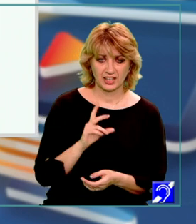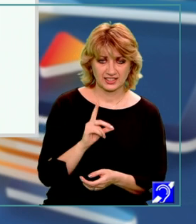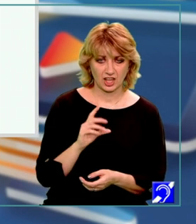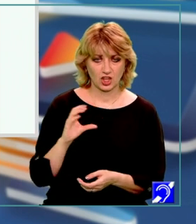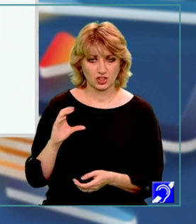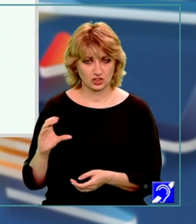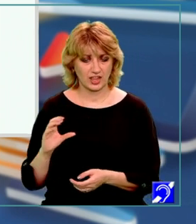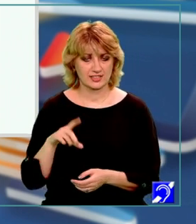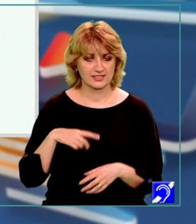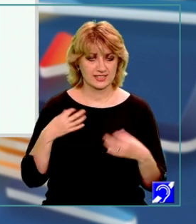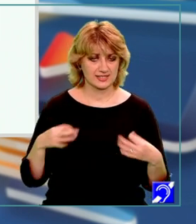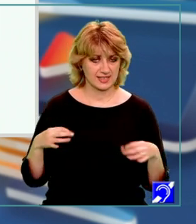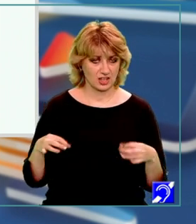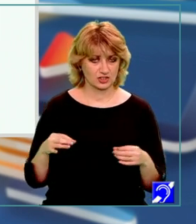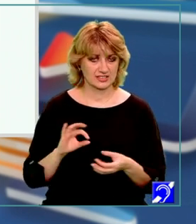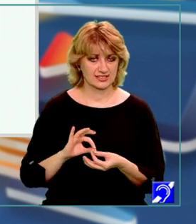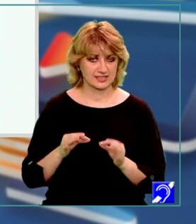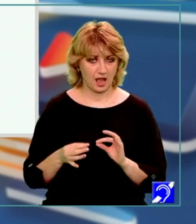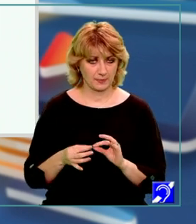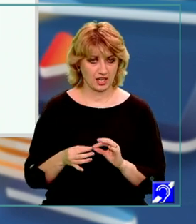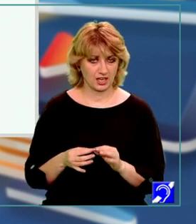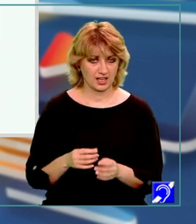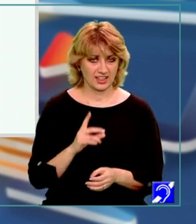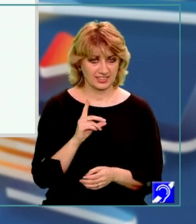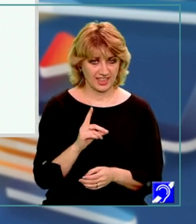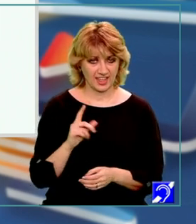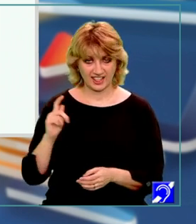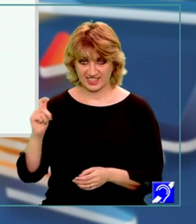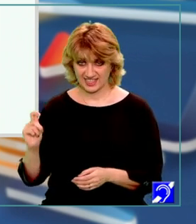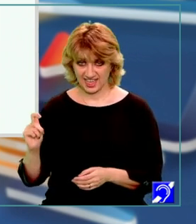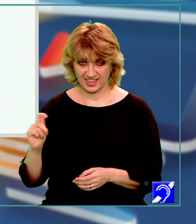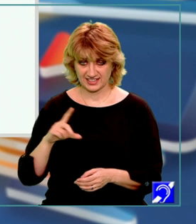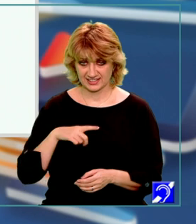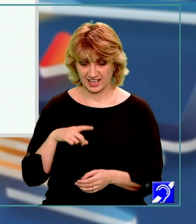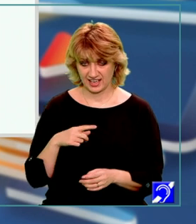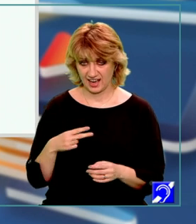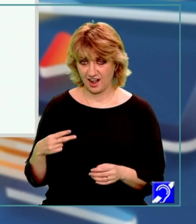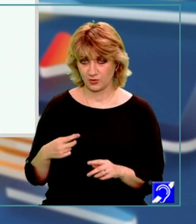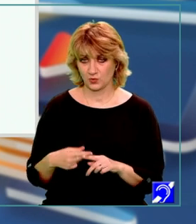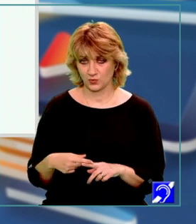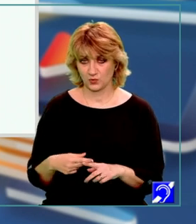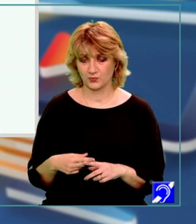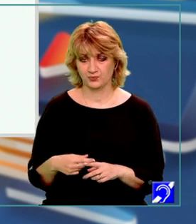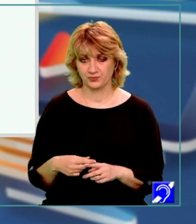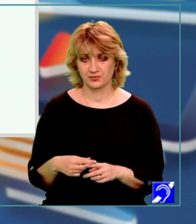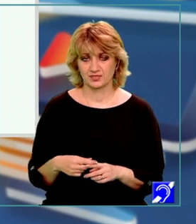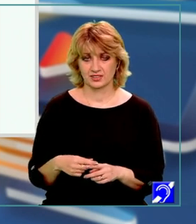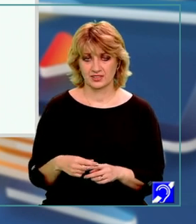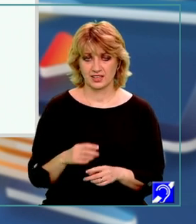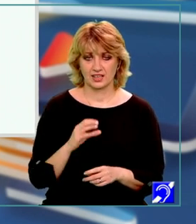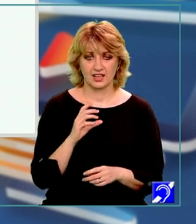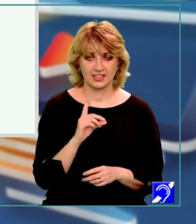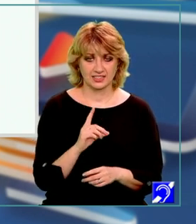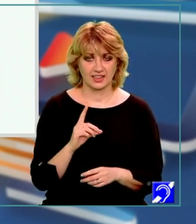10 cm înseamnă că TD este egal cu DC minus